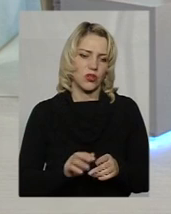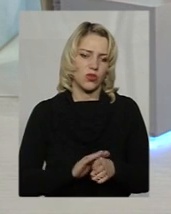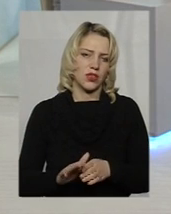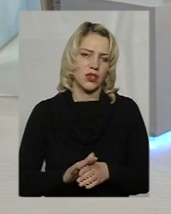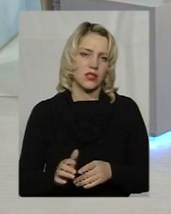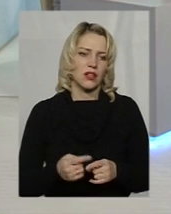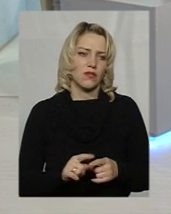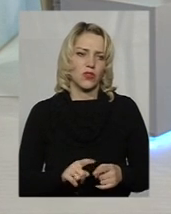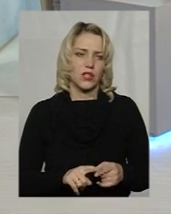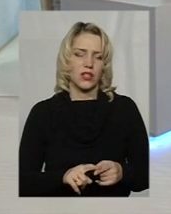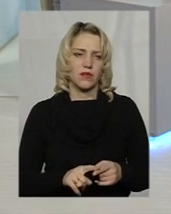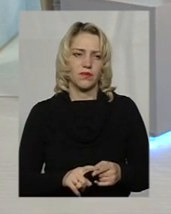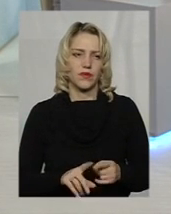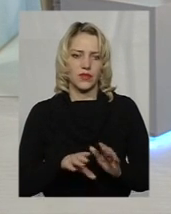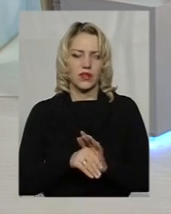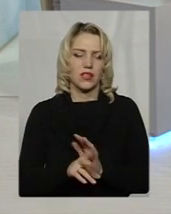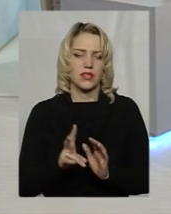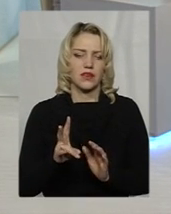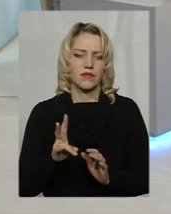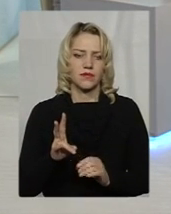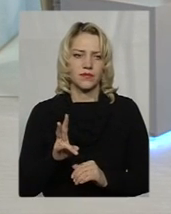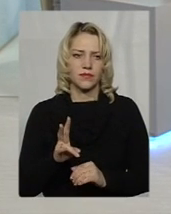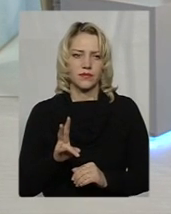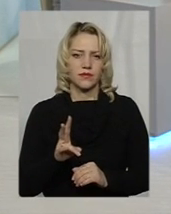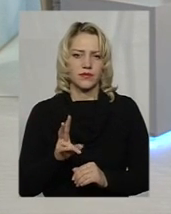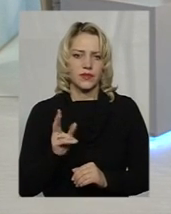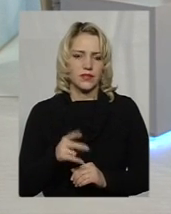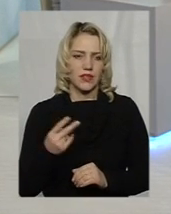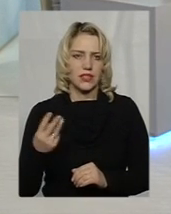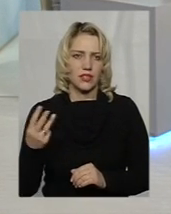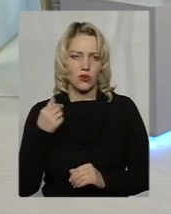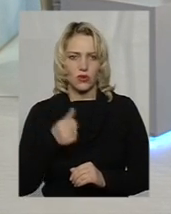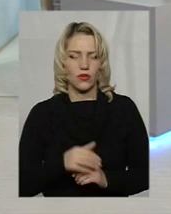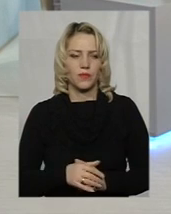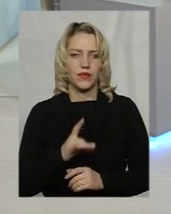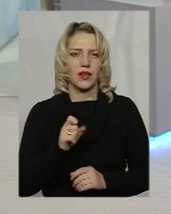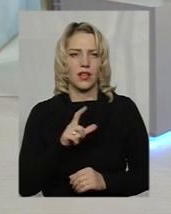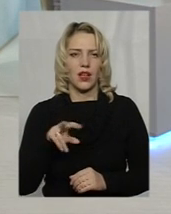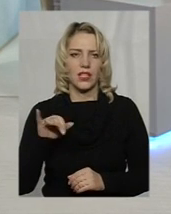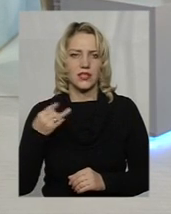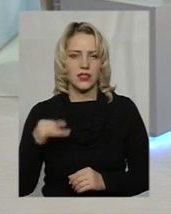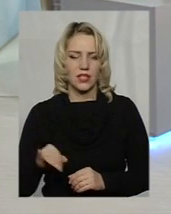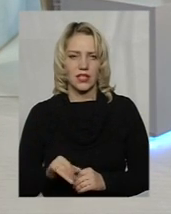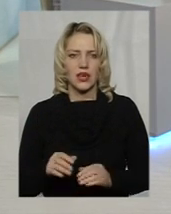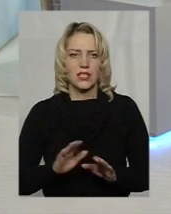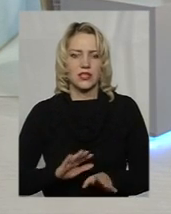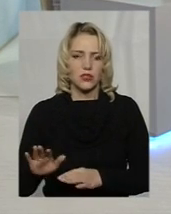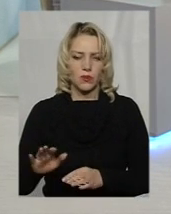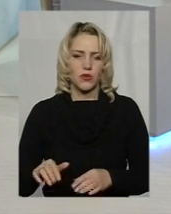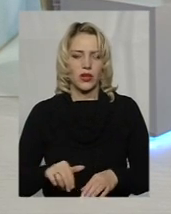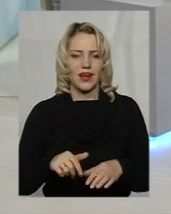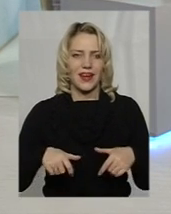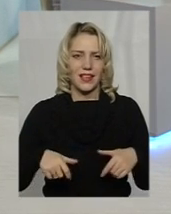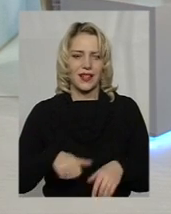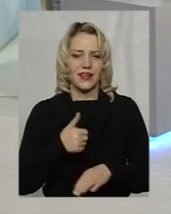терміни зараз, уже до 2023 року. До речі, Олег Рахлінський, заступник генерального директора з капітального